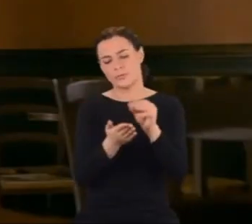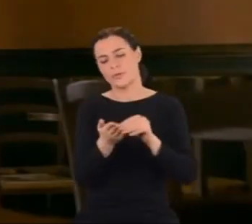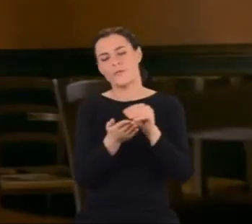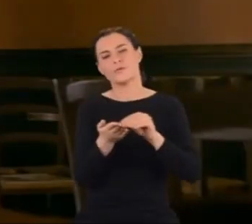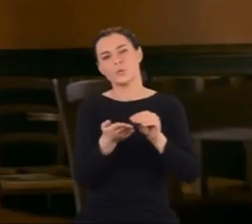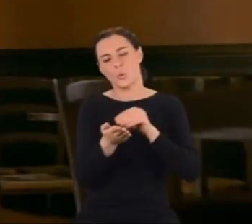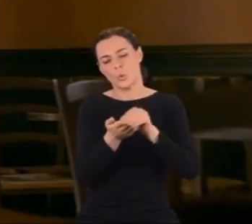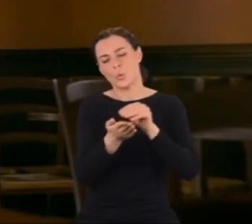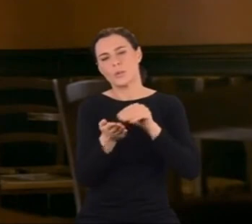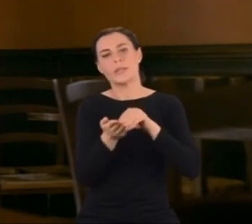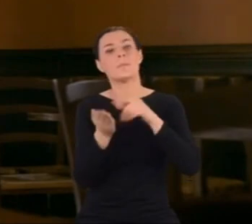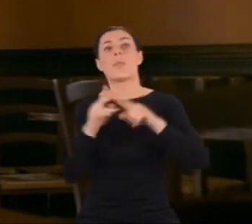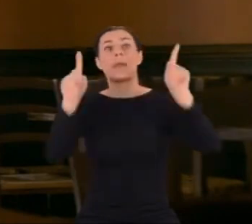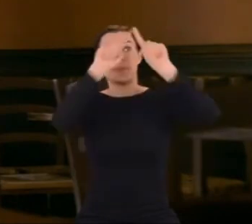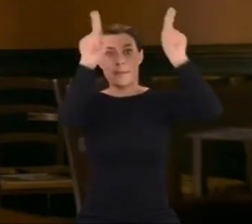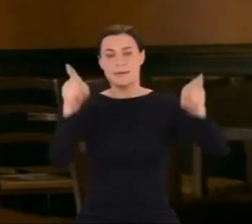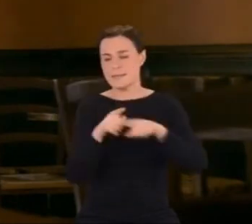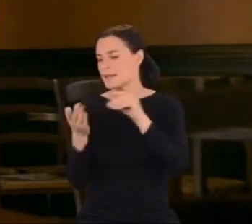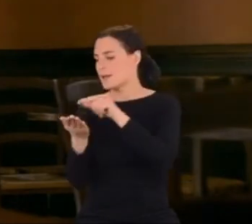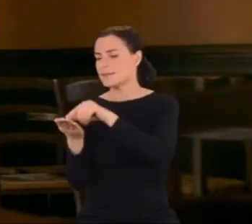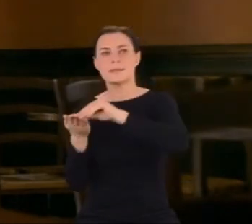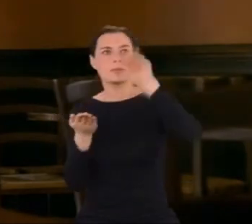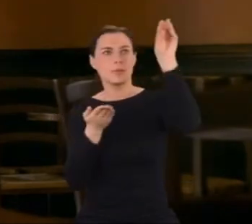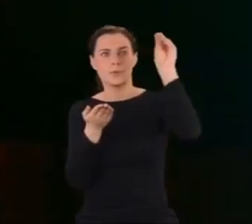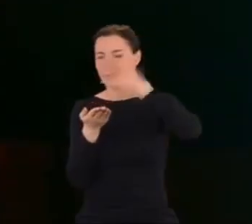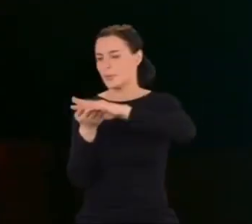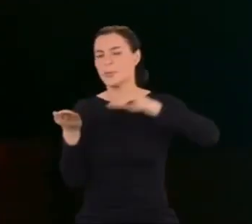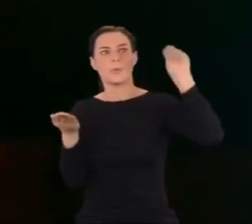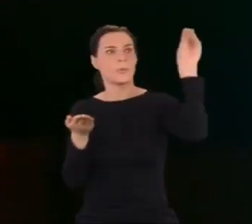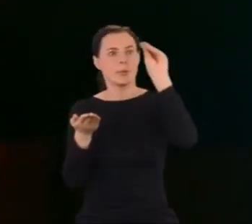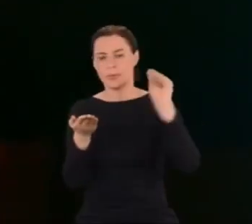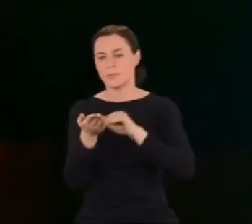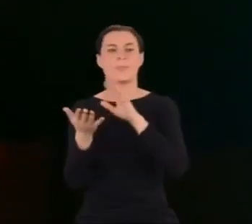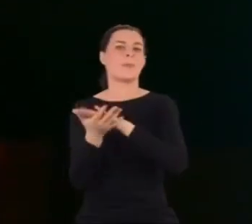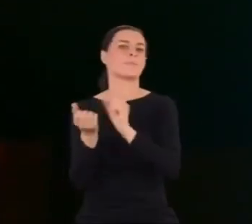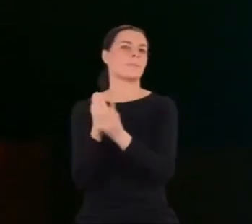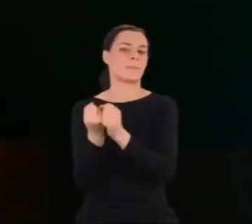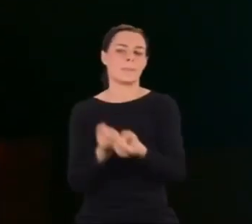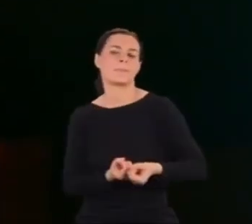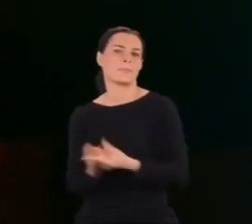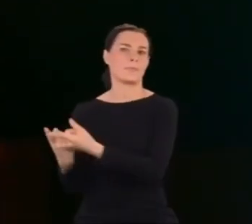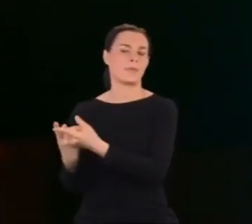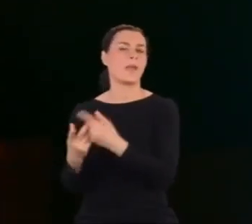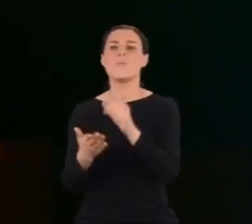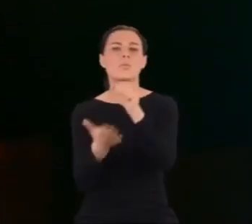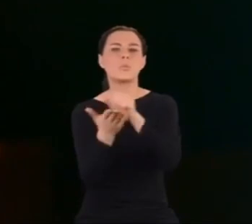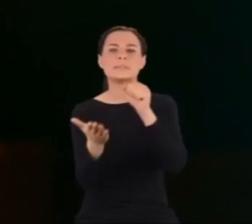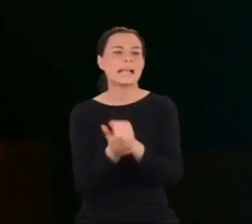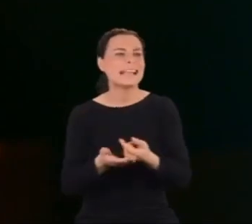wzorami, przepisywał je na tablicy, potem miał i wyrzucał pudełko. Niczego nie publikował.